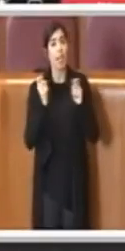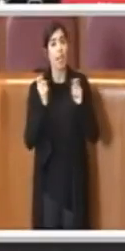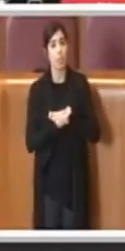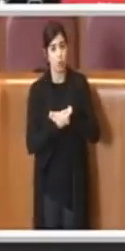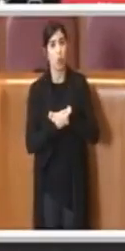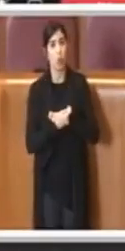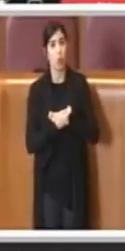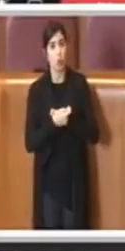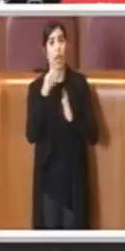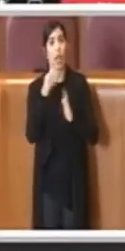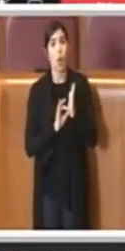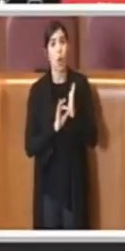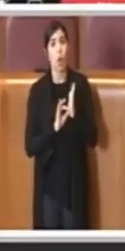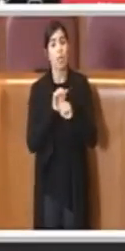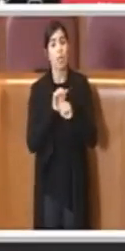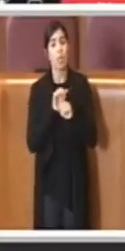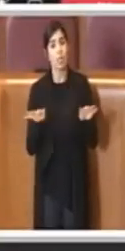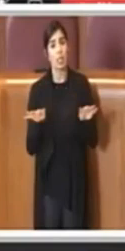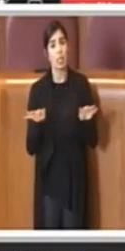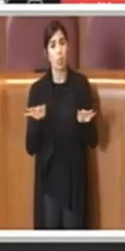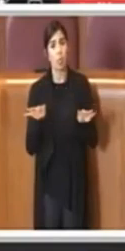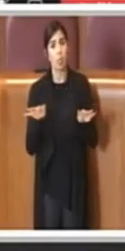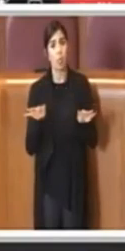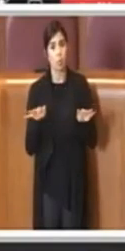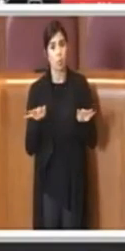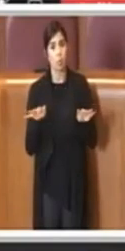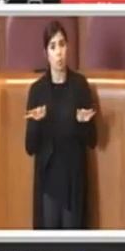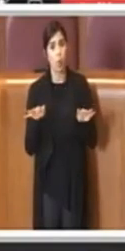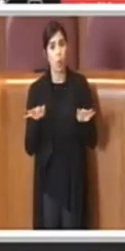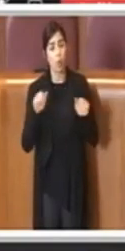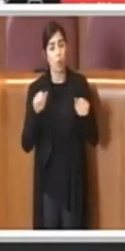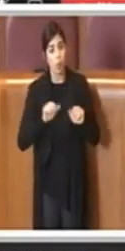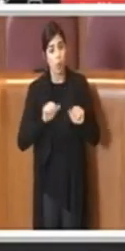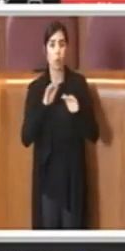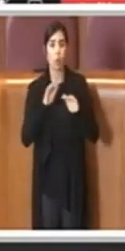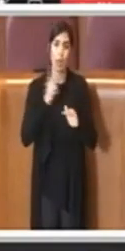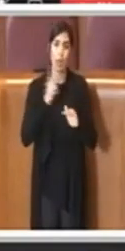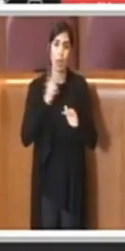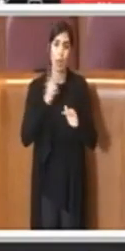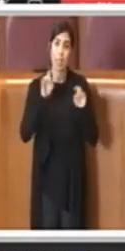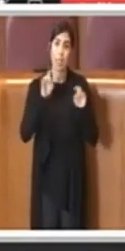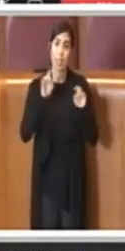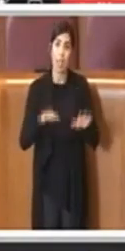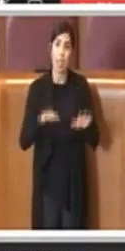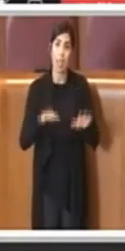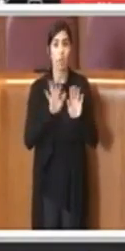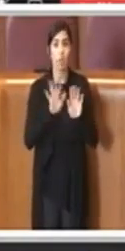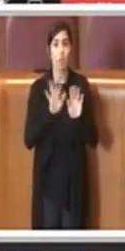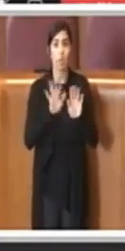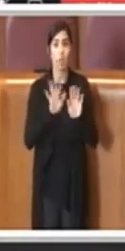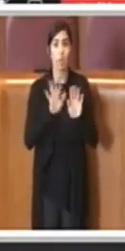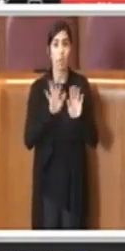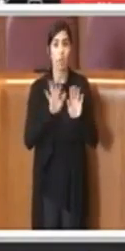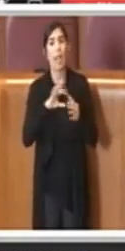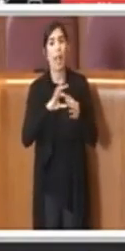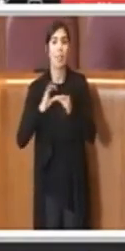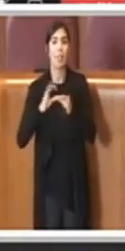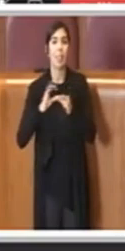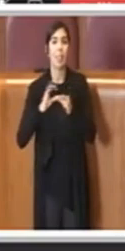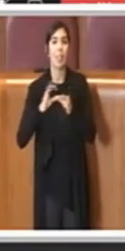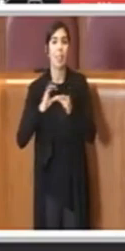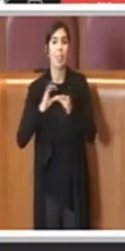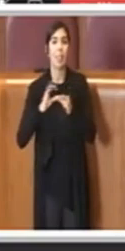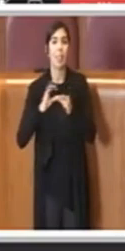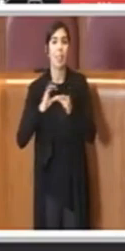distribuzione che tuteli le sale cinematografiche e la catena dei valori di filiera e come Roma Capitale